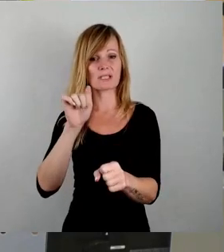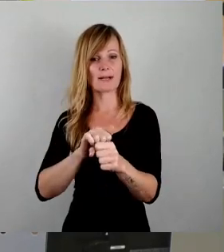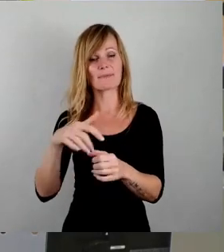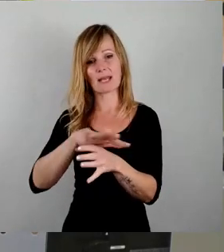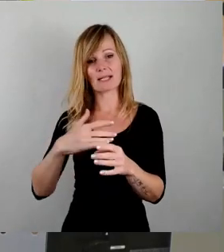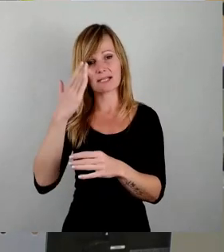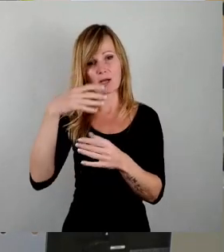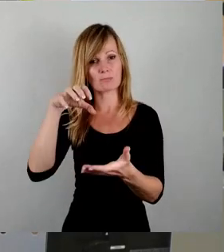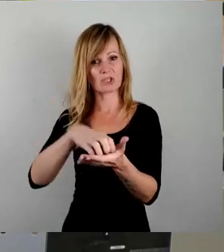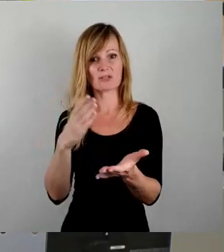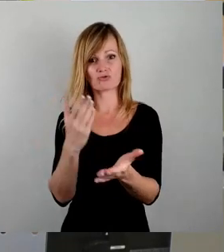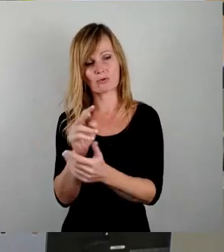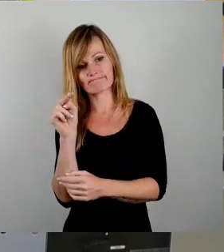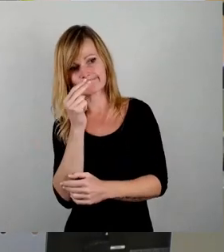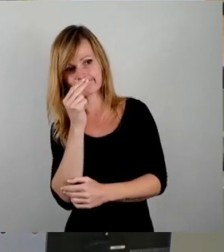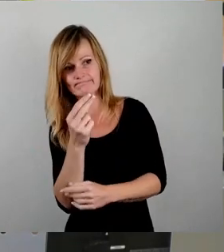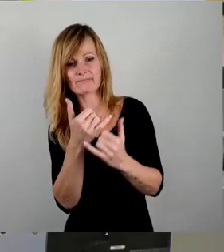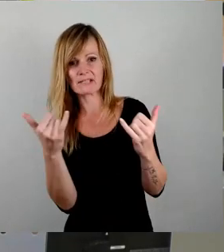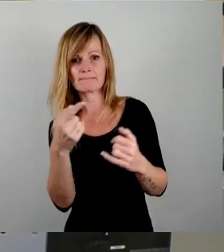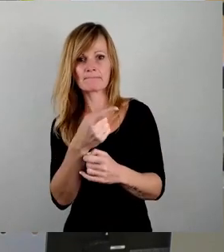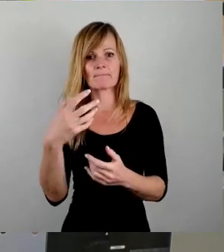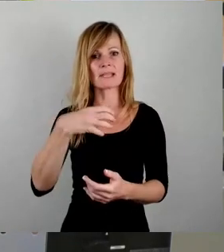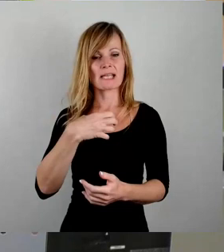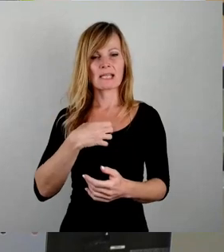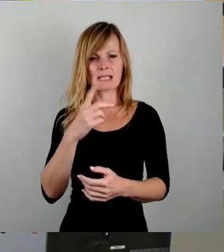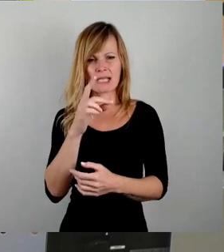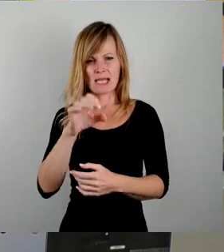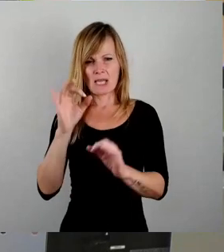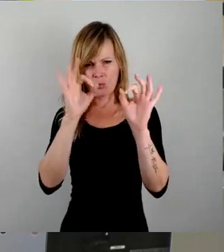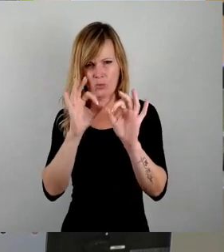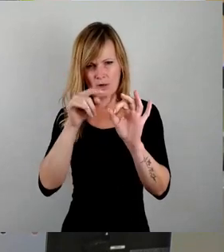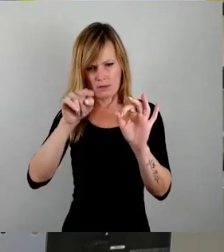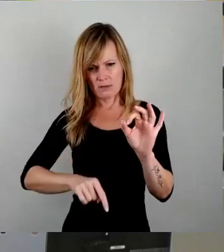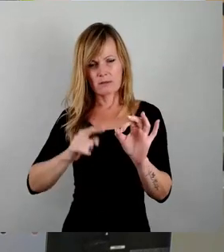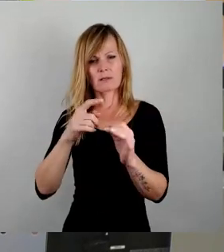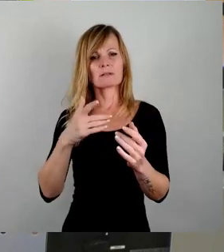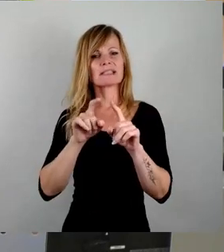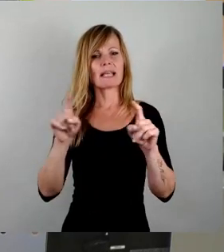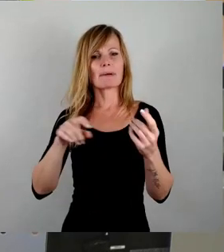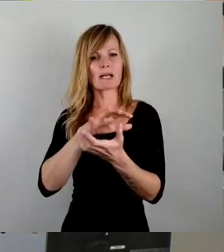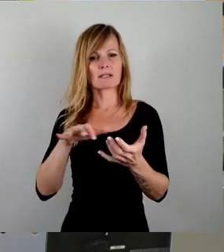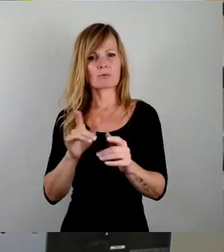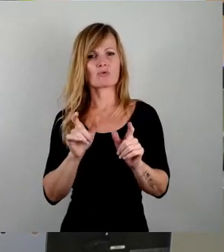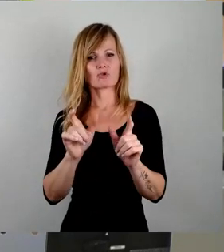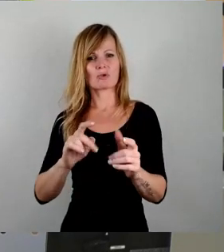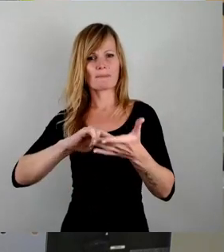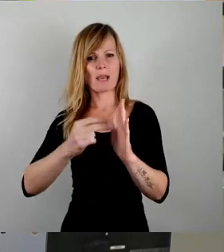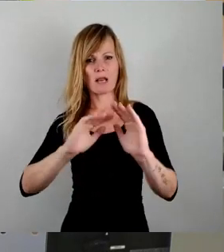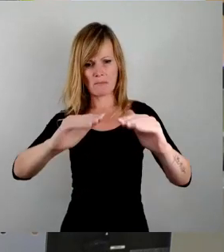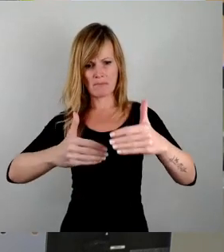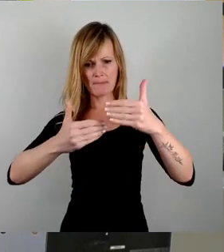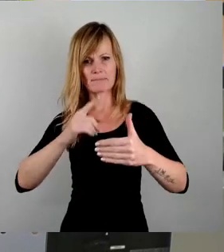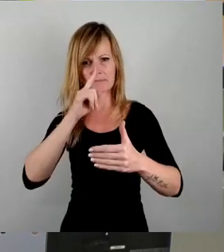angezeigt. Wenn Sie bei Dresden.de googeln, das Thema Katastrophenschutzplan eingeben, kommt Ihnen außer den 20